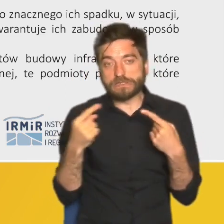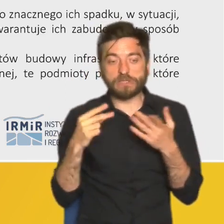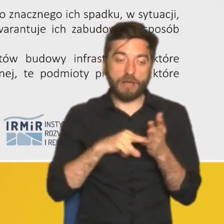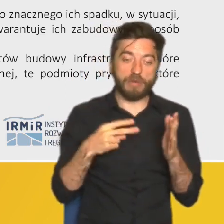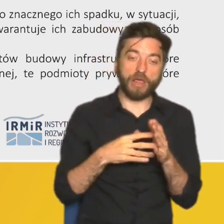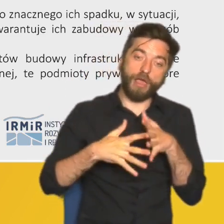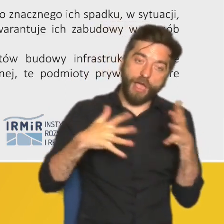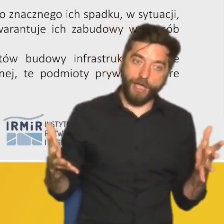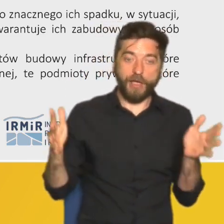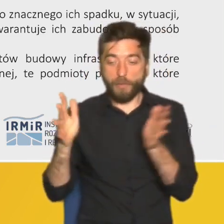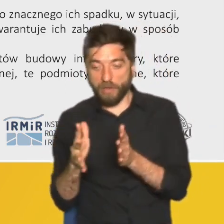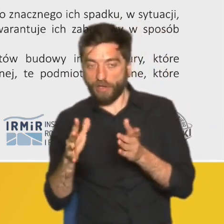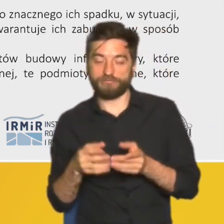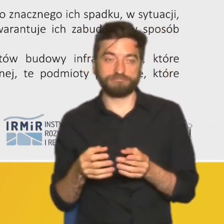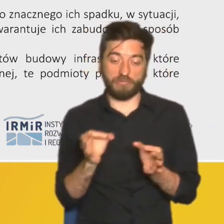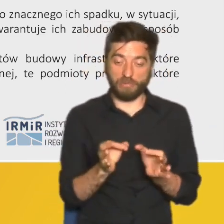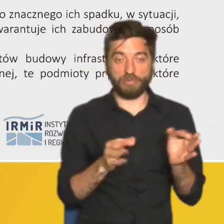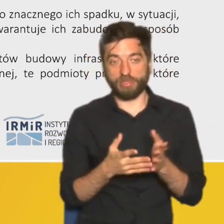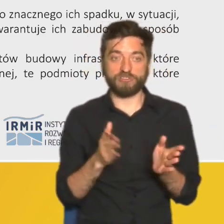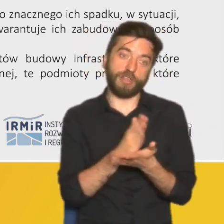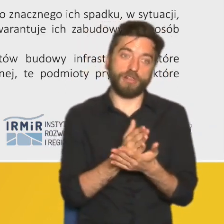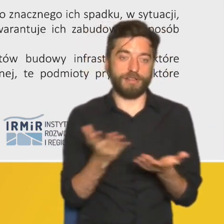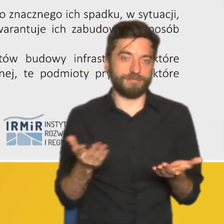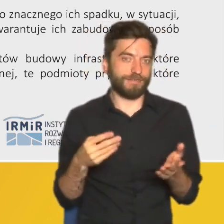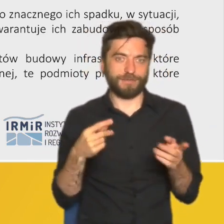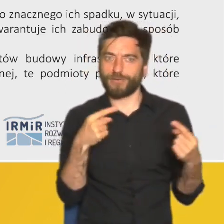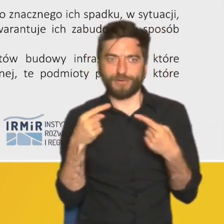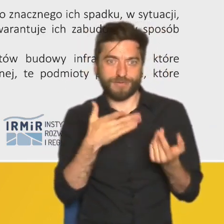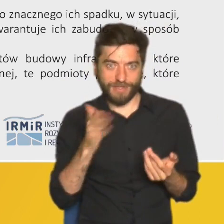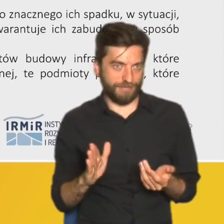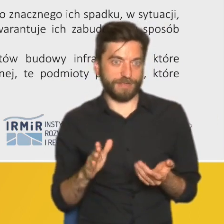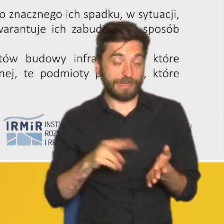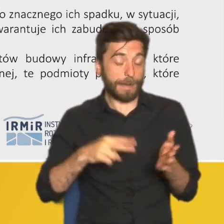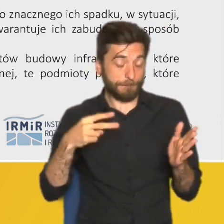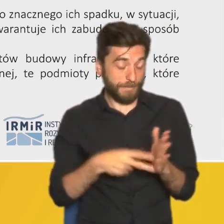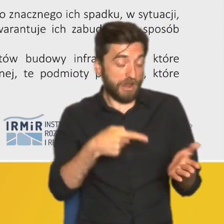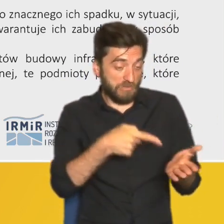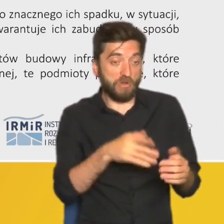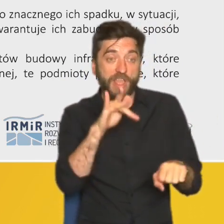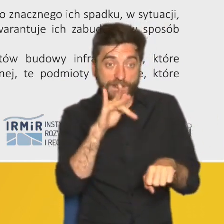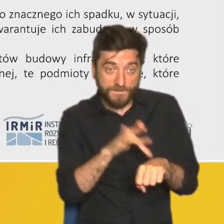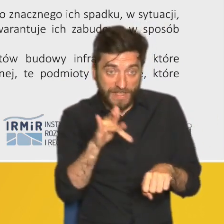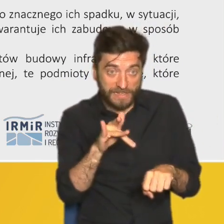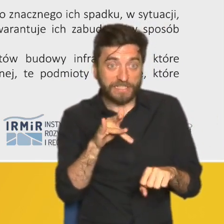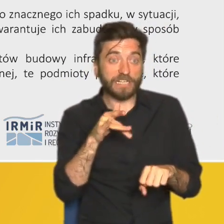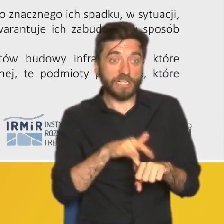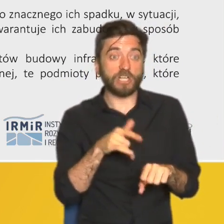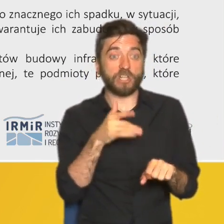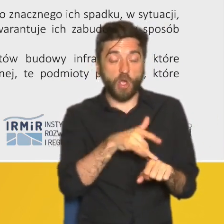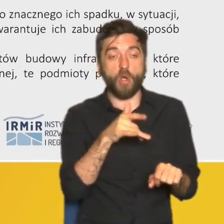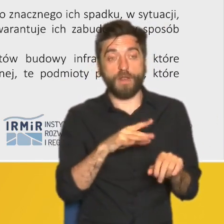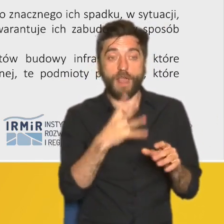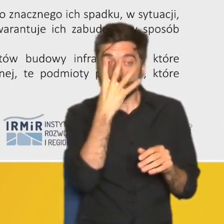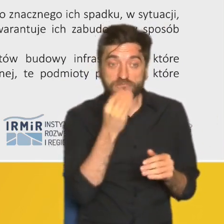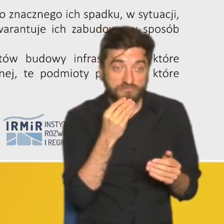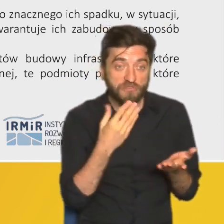duży czy plan ma być mały czy plan ma być średni no po prostu ten plan wynikałby tak naprawdę jego skala